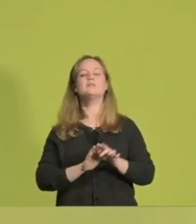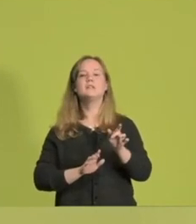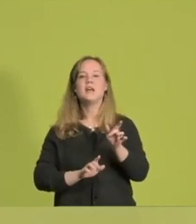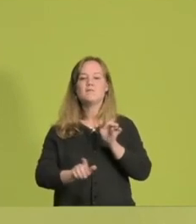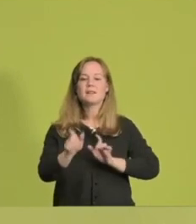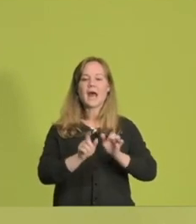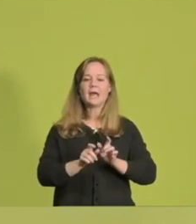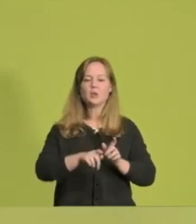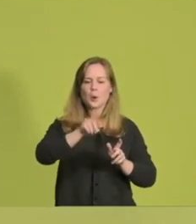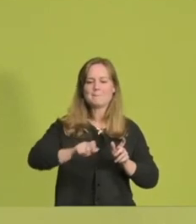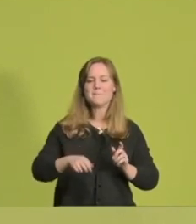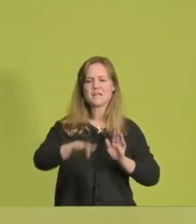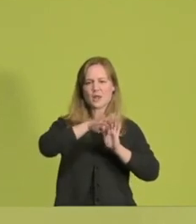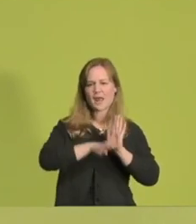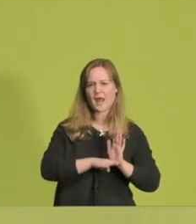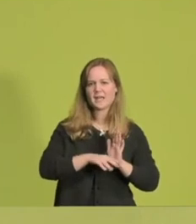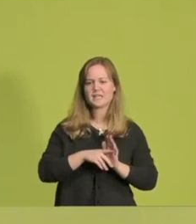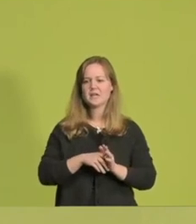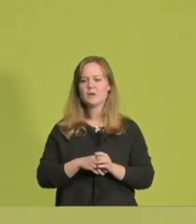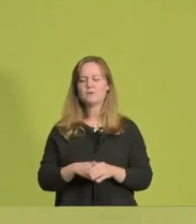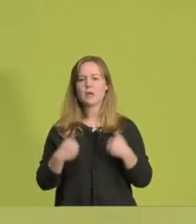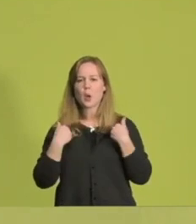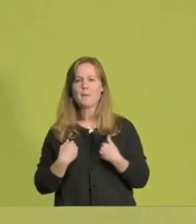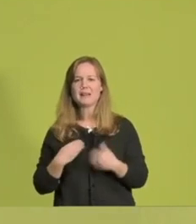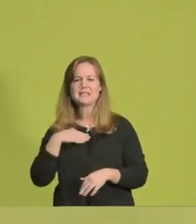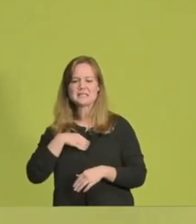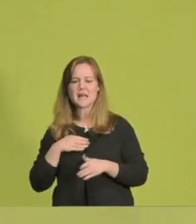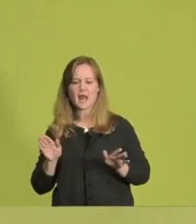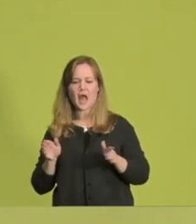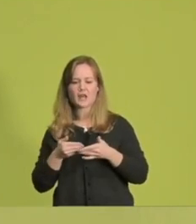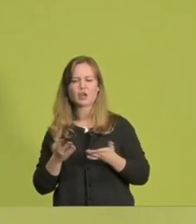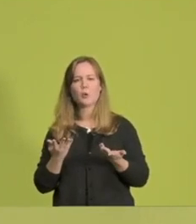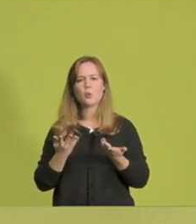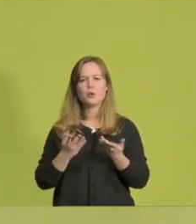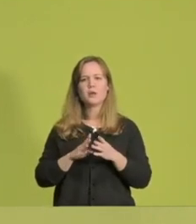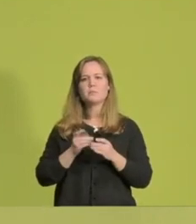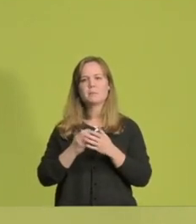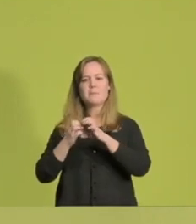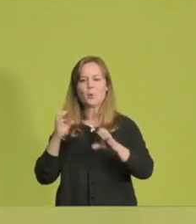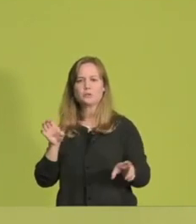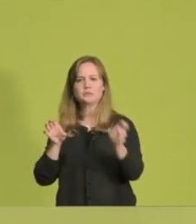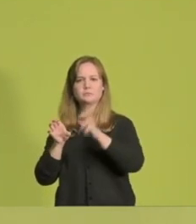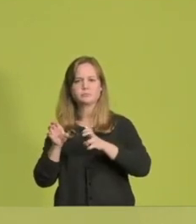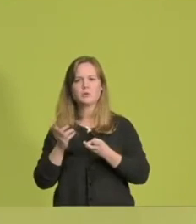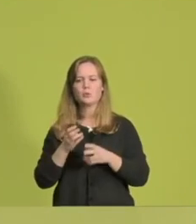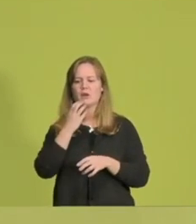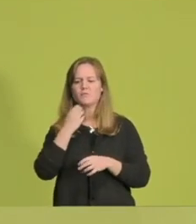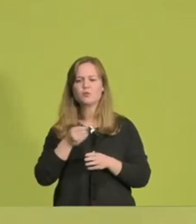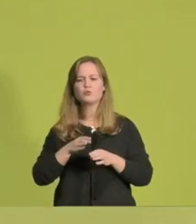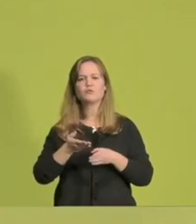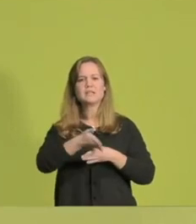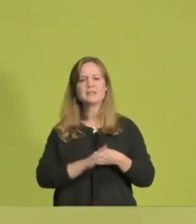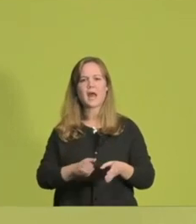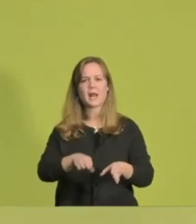Menschenrechten, wenn Menschen mit körperlichen und seelischen Einschränkungen in den Bus kommen, wenn Menschen Teilhabe an dieser Gesellschaft haben wollen, dann